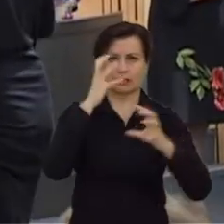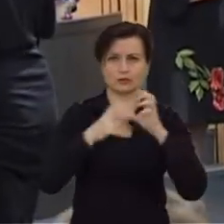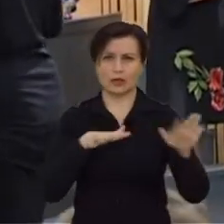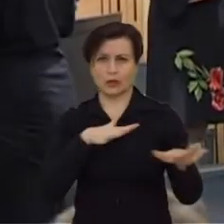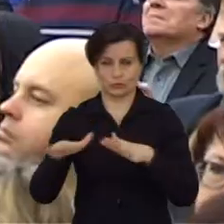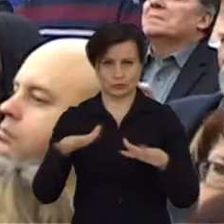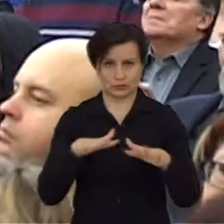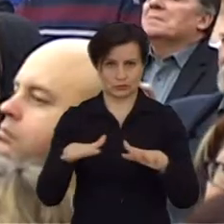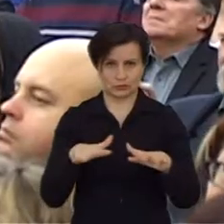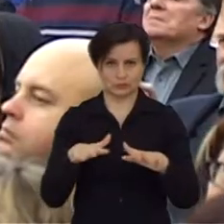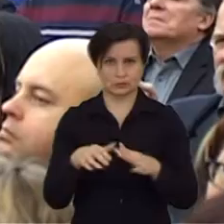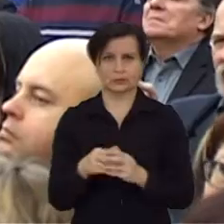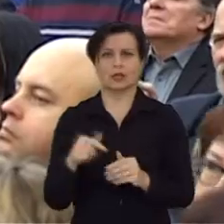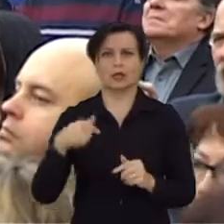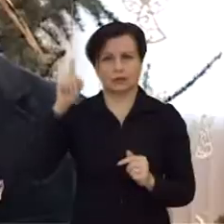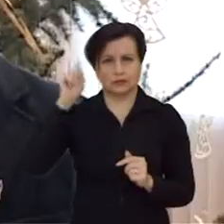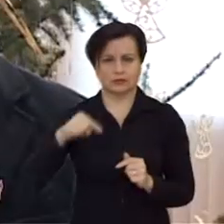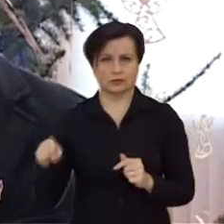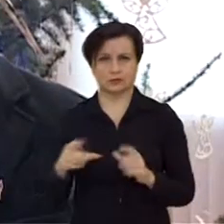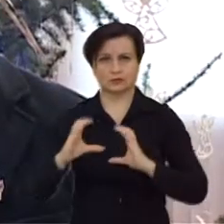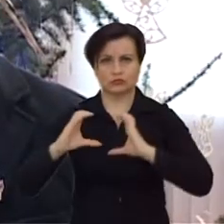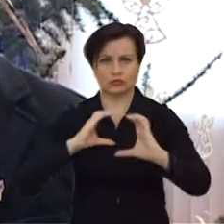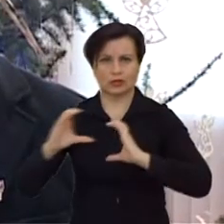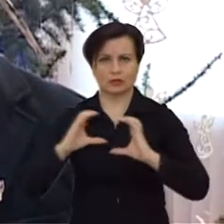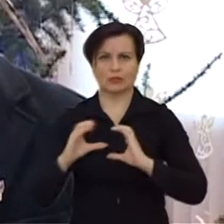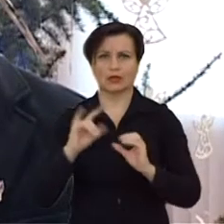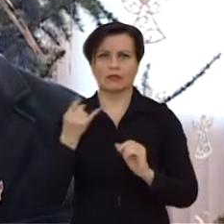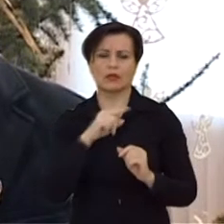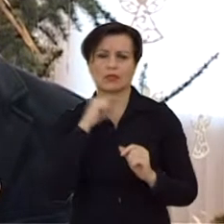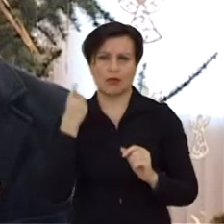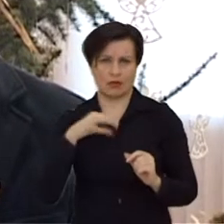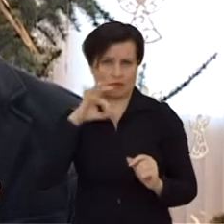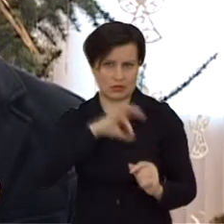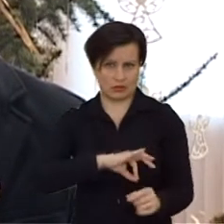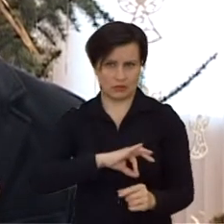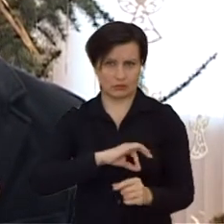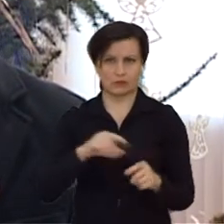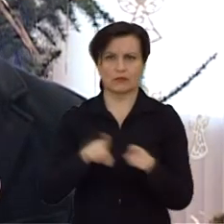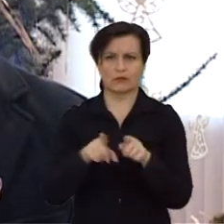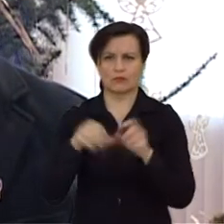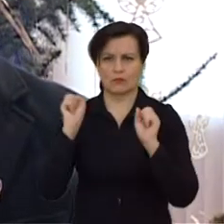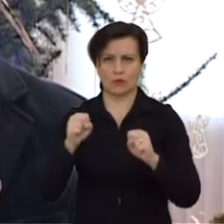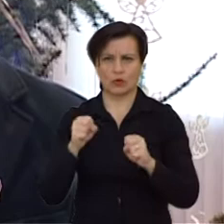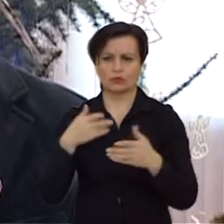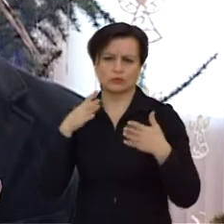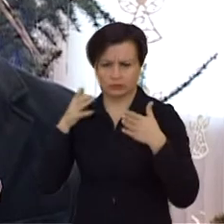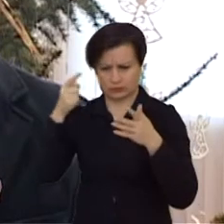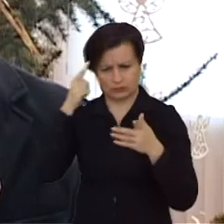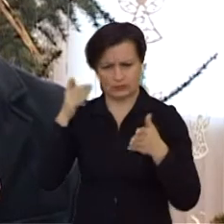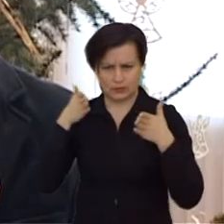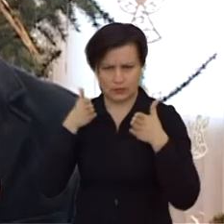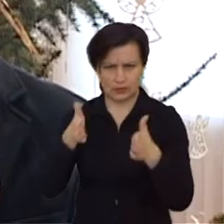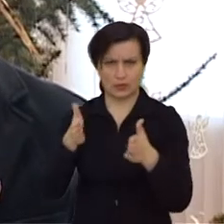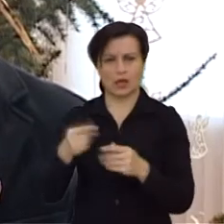Schools vadinasi. Tikim, kad šakmatai daug vaikam naudos atneša koncentracijos,